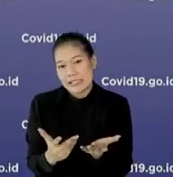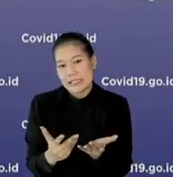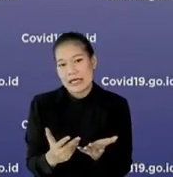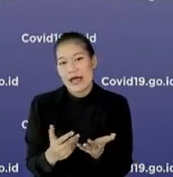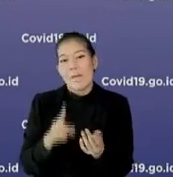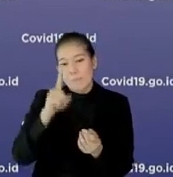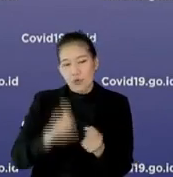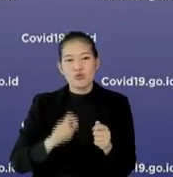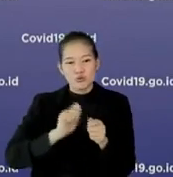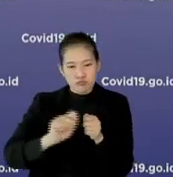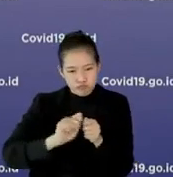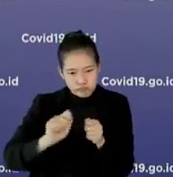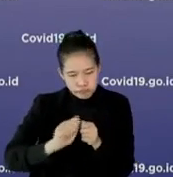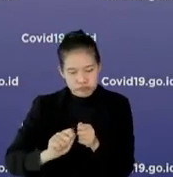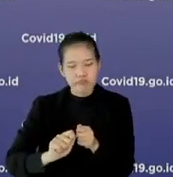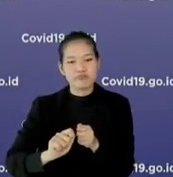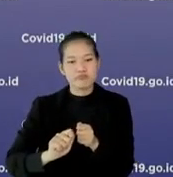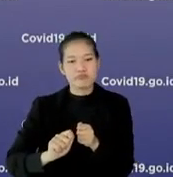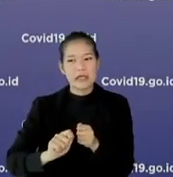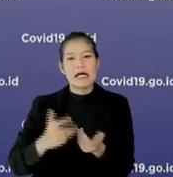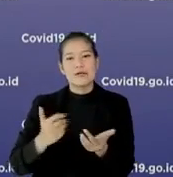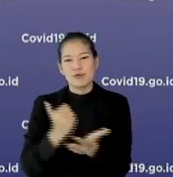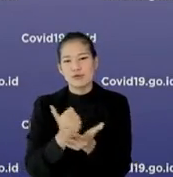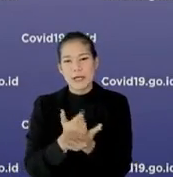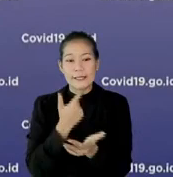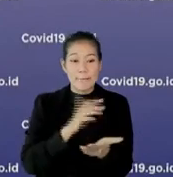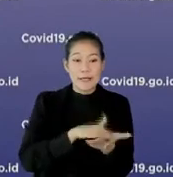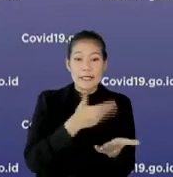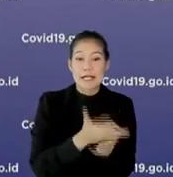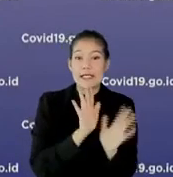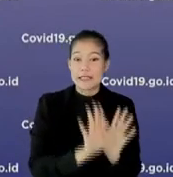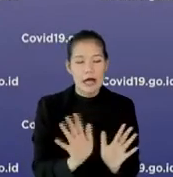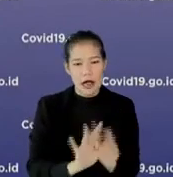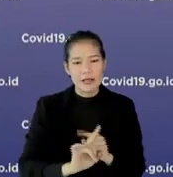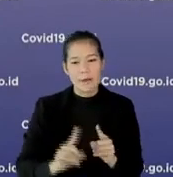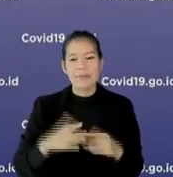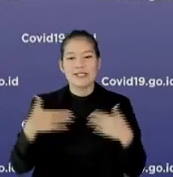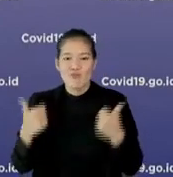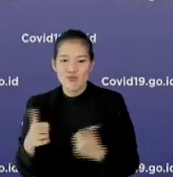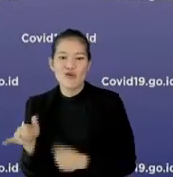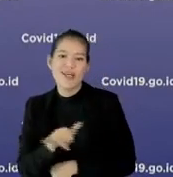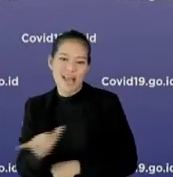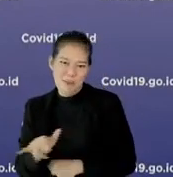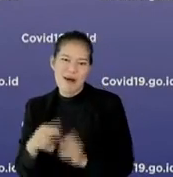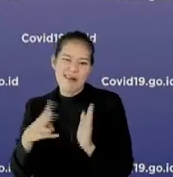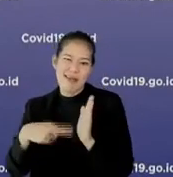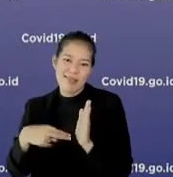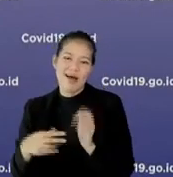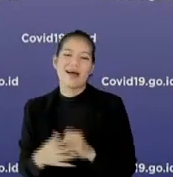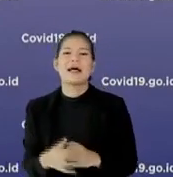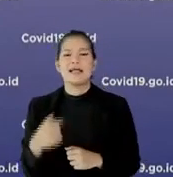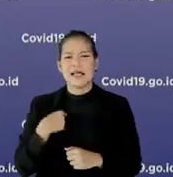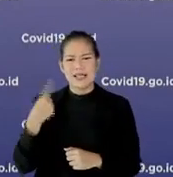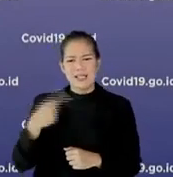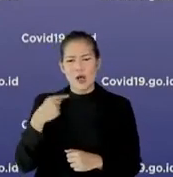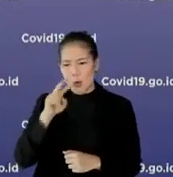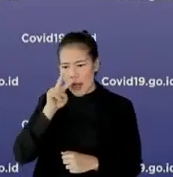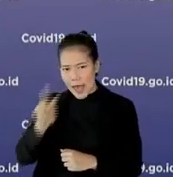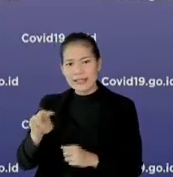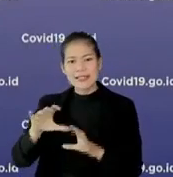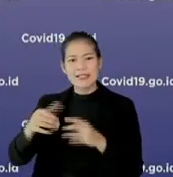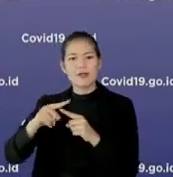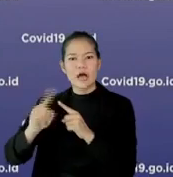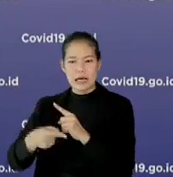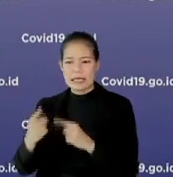ada improvement yang harus dilakukan, terutama sebenarnya bukan hanya meninggal, termasuk sembuh, dokter lula. Jadi, saya selalu, kalau dari saatnya,